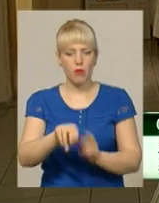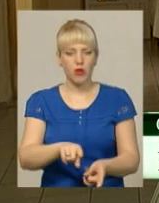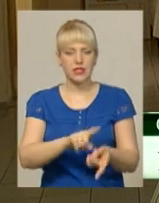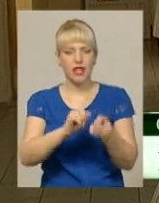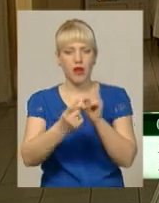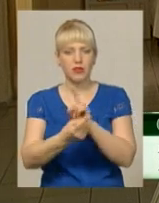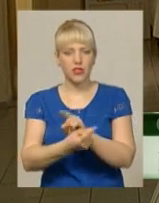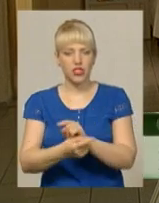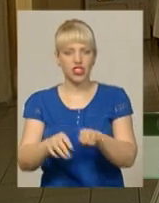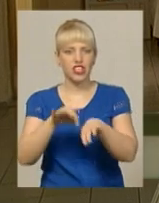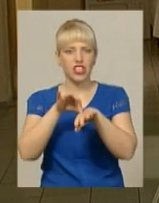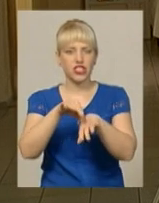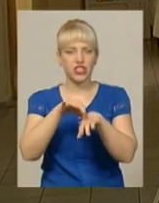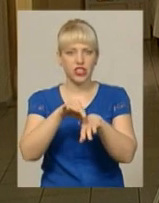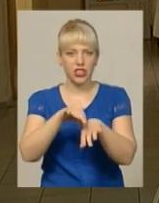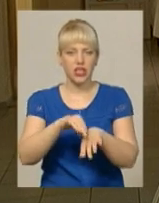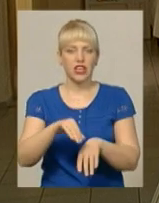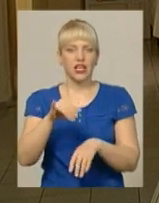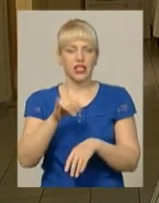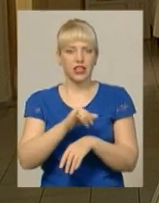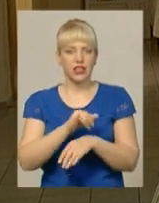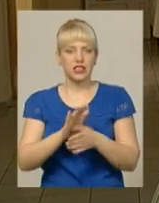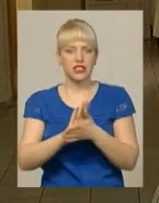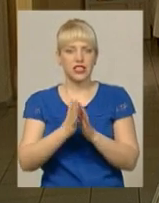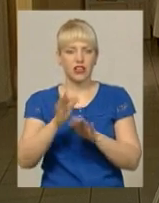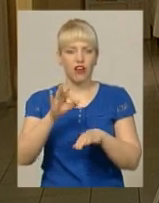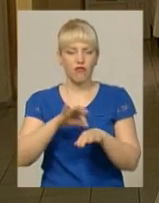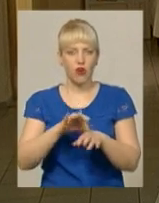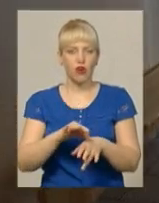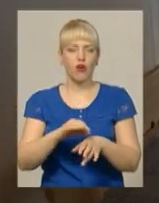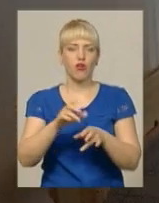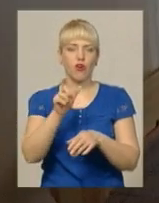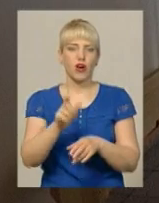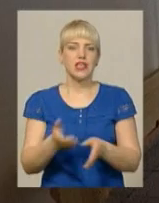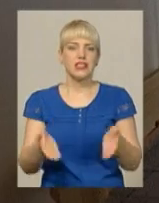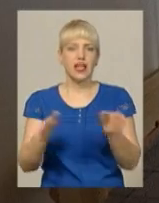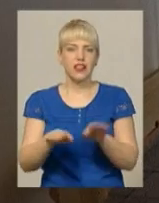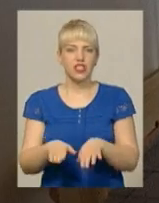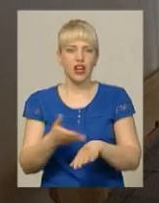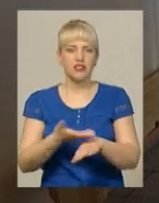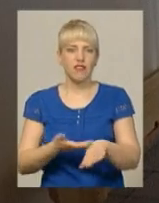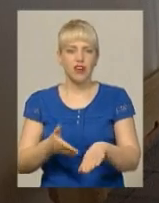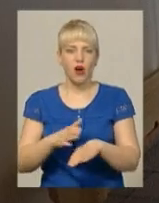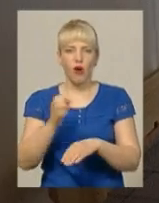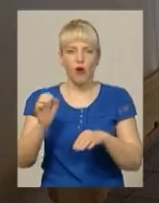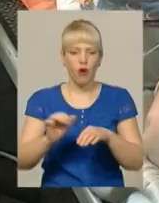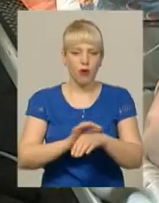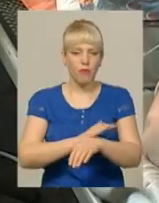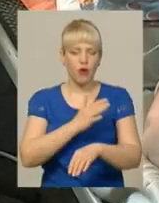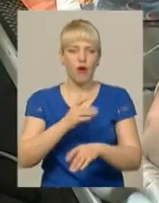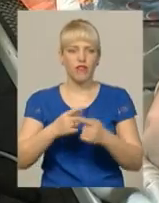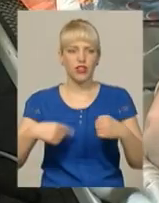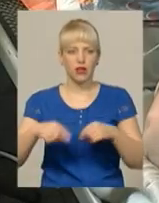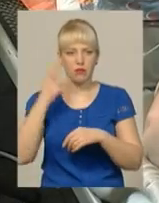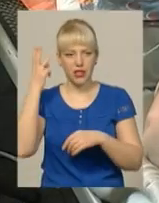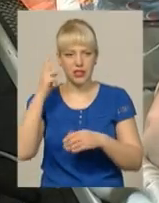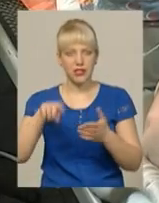дефекта шкірного покриву і стан хворозу залишається важкий. В опіковому відділенні Хмельницької обласної лікарні стан